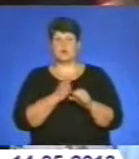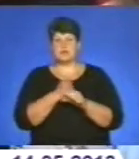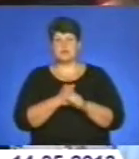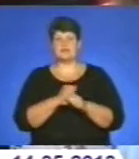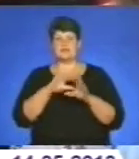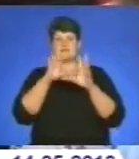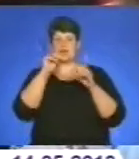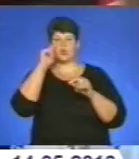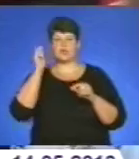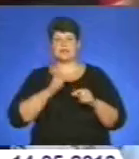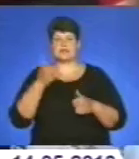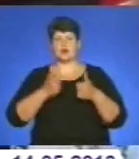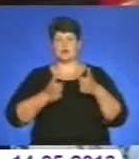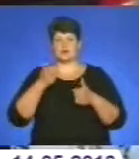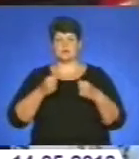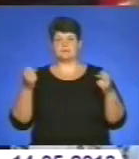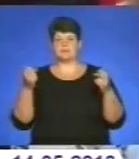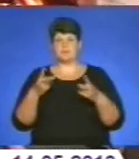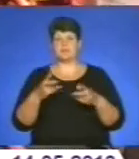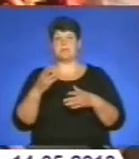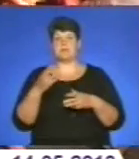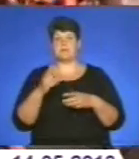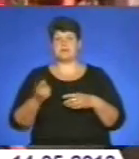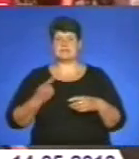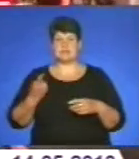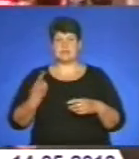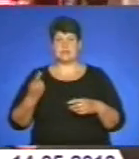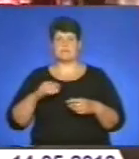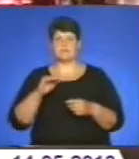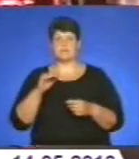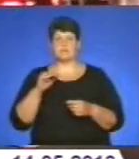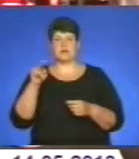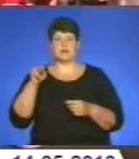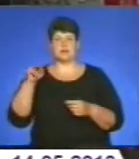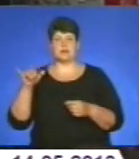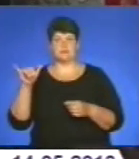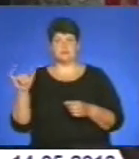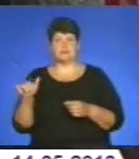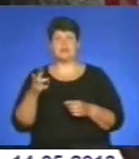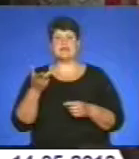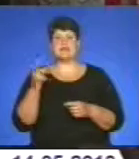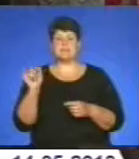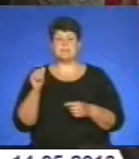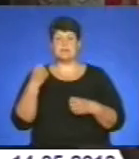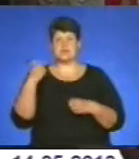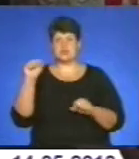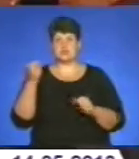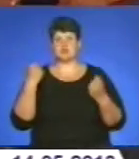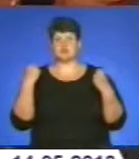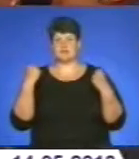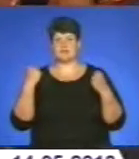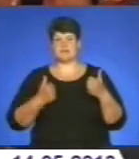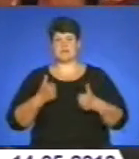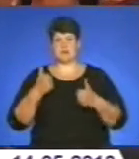всеукраїнських конкурсів фахової мастерності серед учнів професійно-технічних навчальних закладів, переможці спортивних змагань.